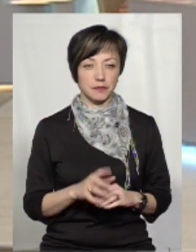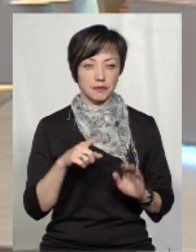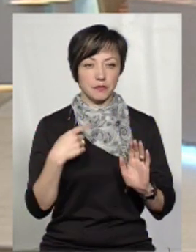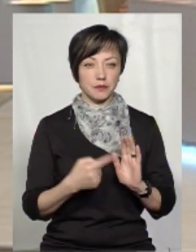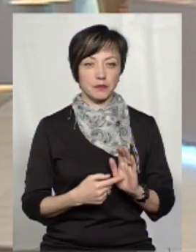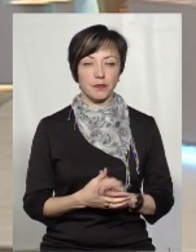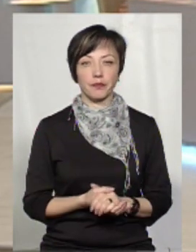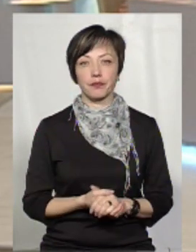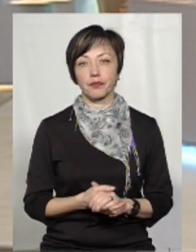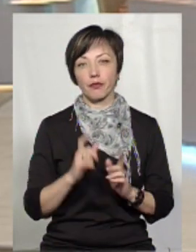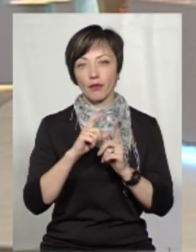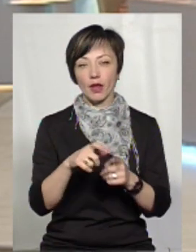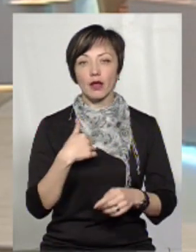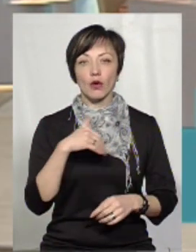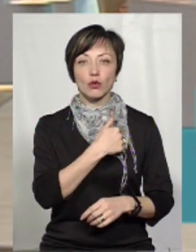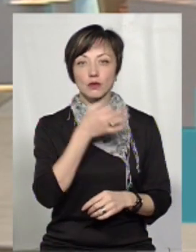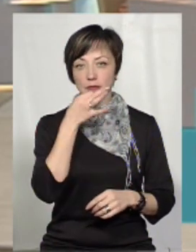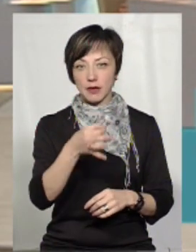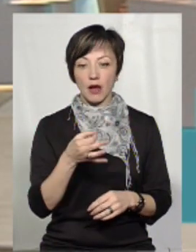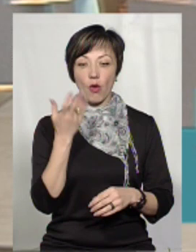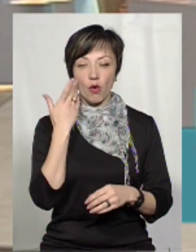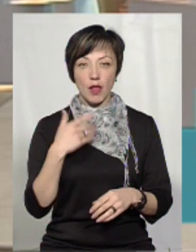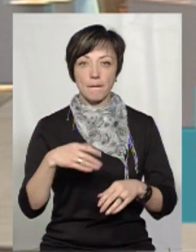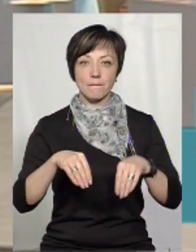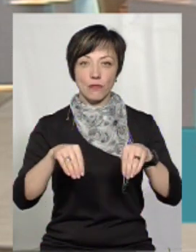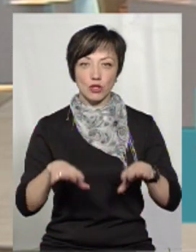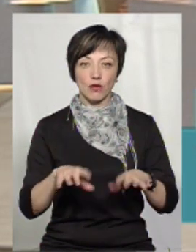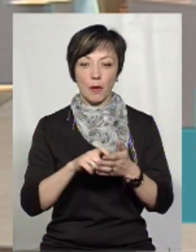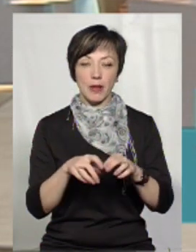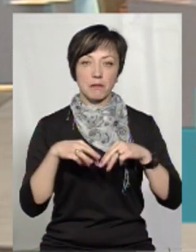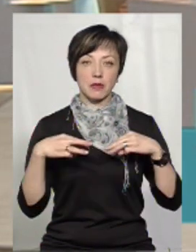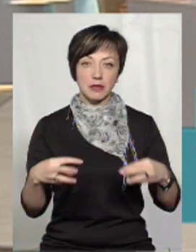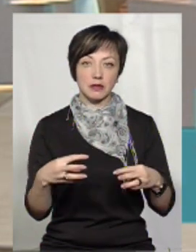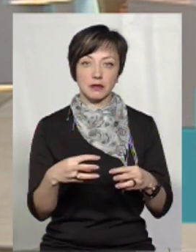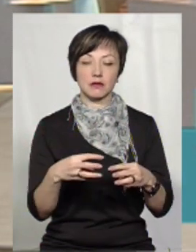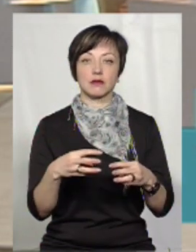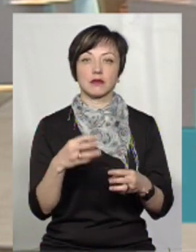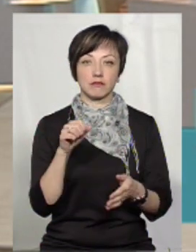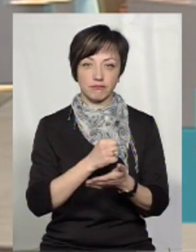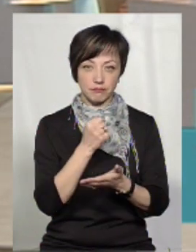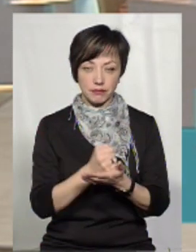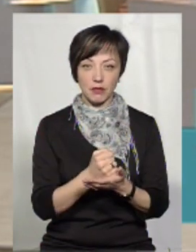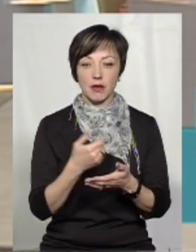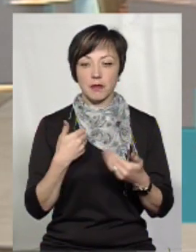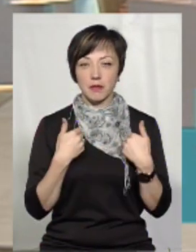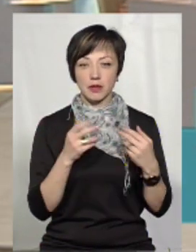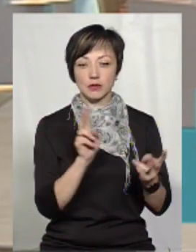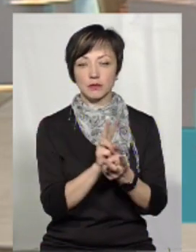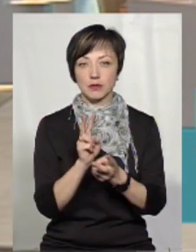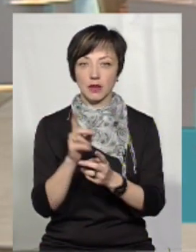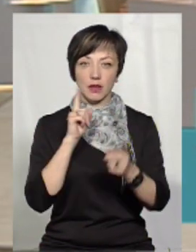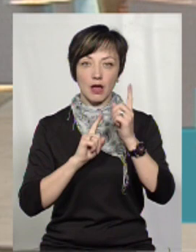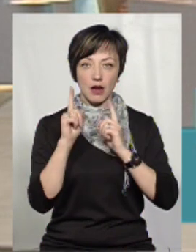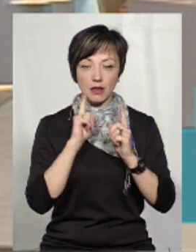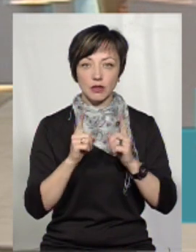Я хочу зазначити, що як тільки вона вийшла, ця постанова, ми з нашими партнерами провели ряд зустрічей,